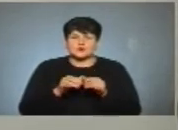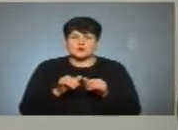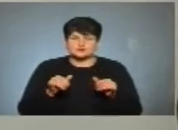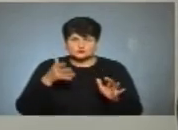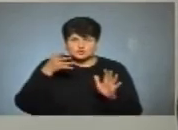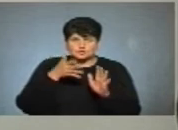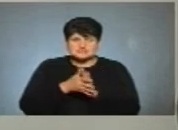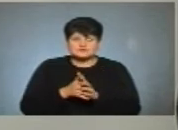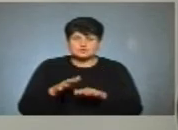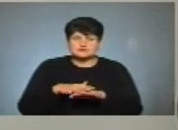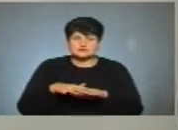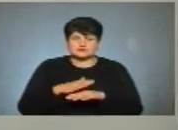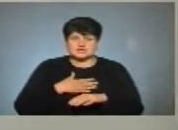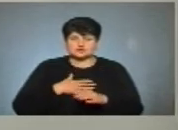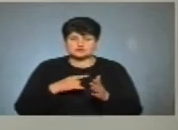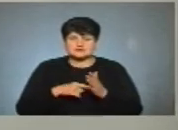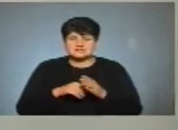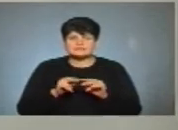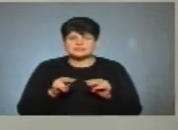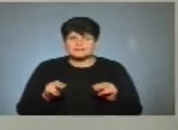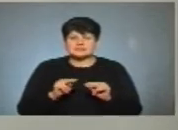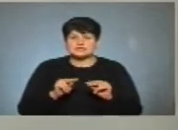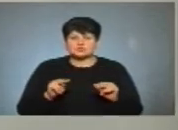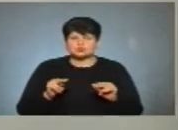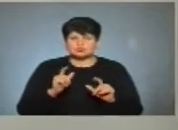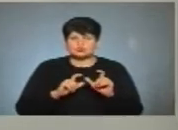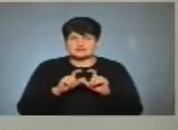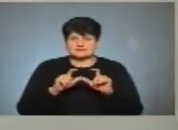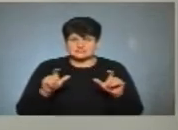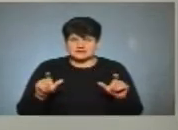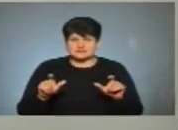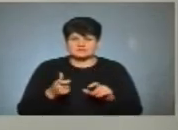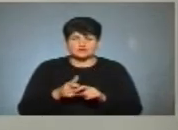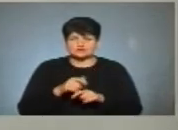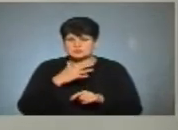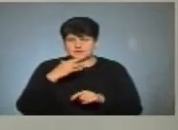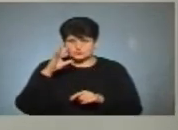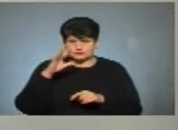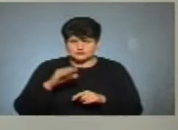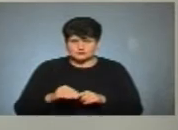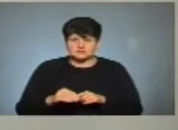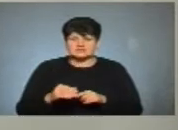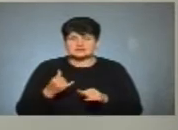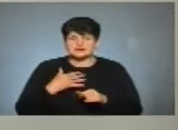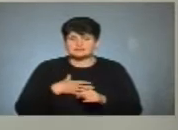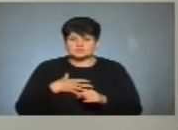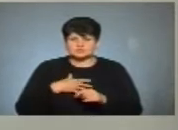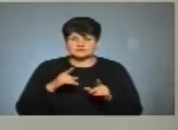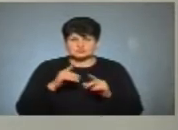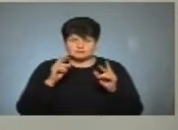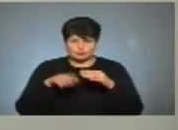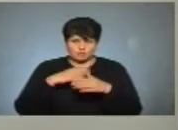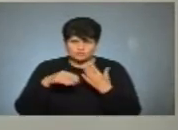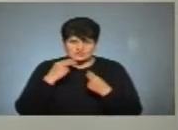середовища в нашому місті, викладачка в педагогічному університеті. В неї дуже багато регалій, але я теж боюсь, зараз хвалююся, боюсь щось